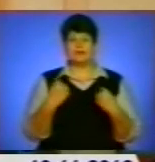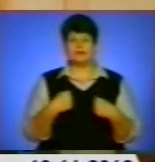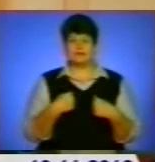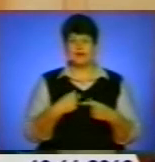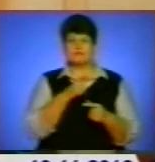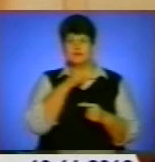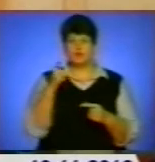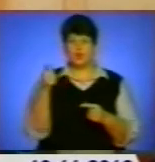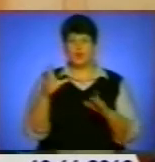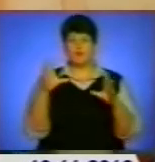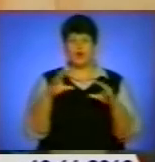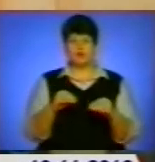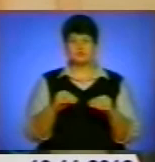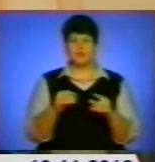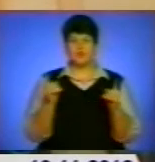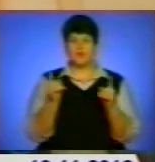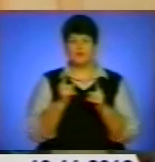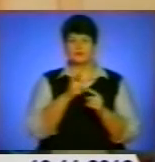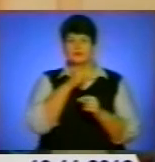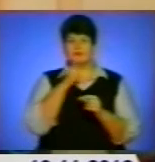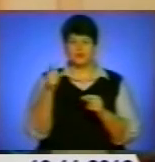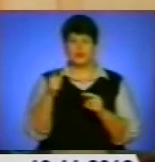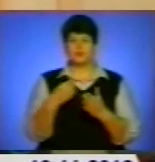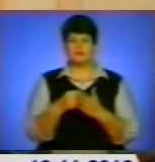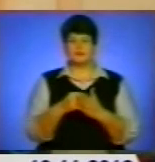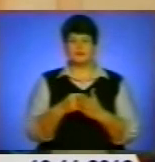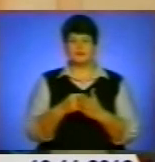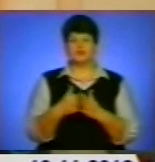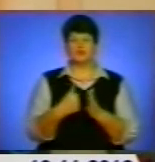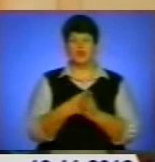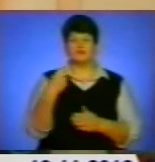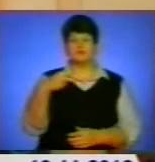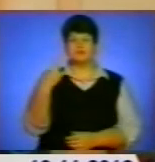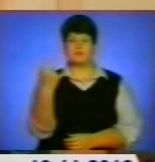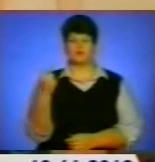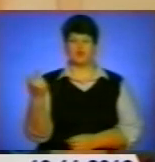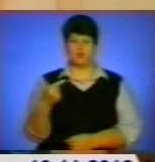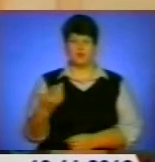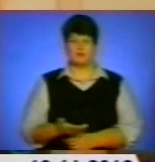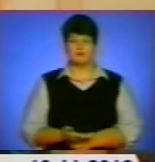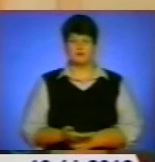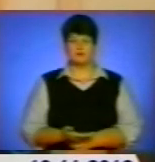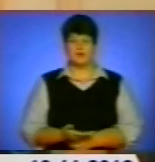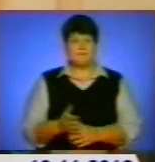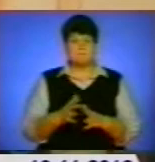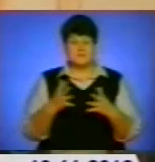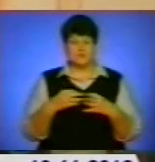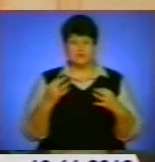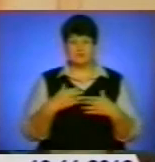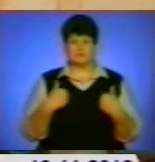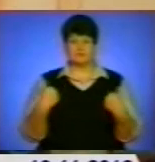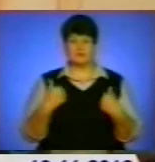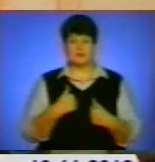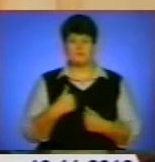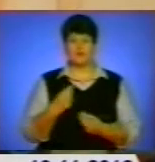погашення короткотермінових бюджетних позичок до 21 грудня. І більше нічого, нам грошей